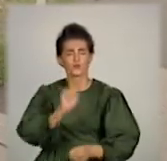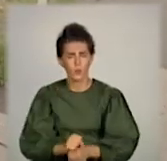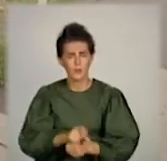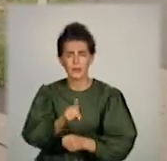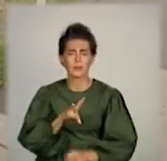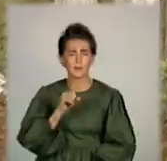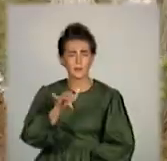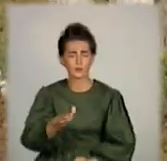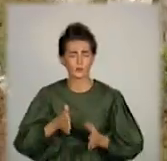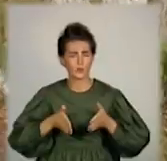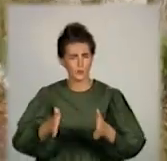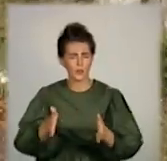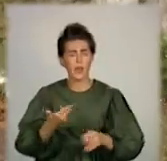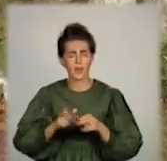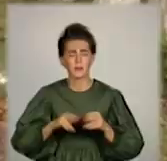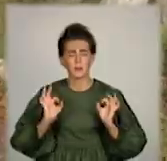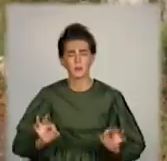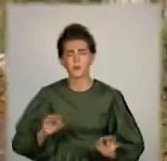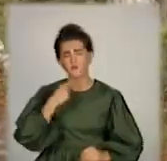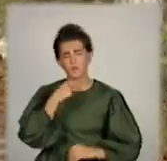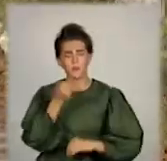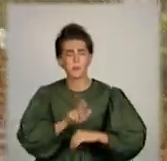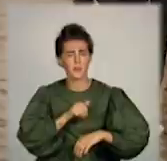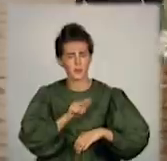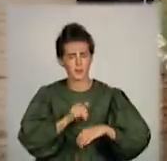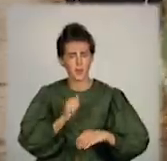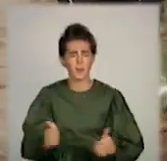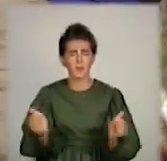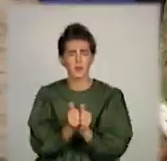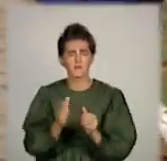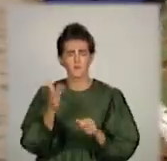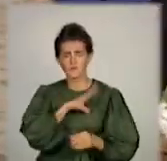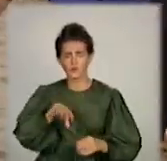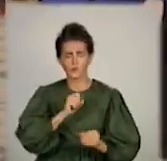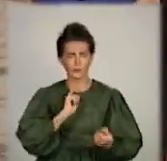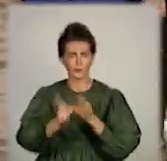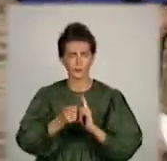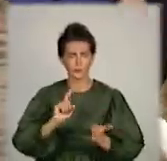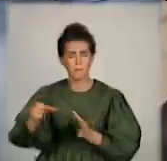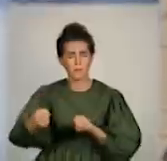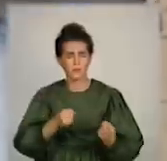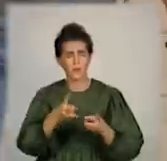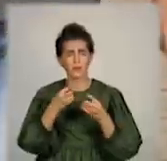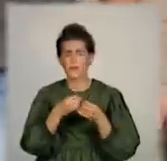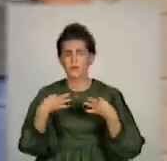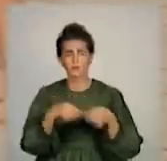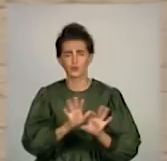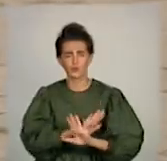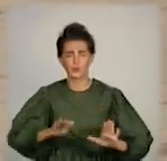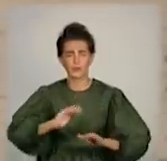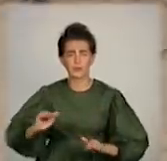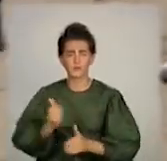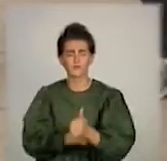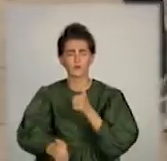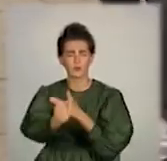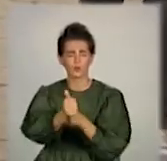І це правильно, додають у поліції. Поруч із переїжджою частиною. Не варто дозволяти дитині бігти попереду